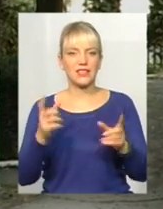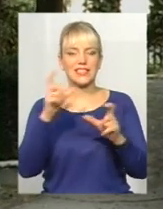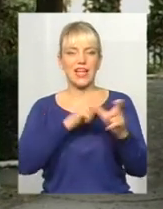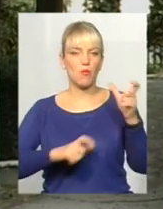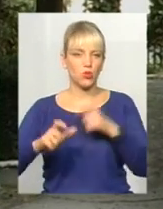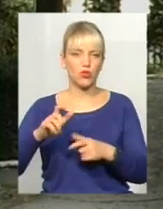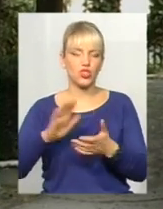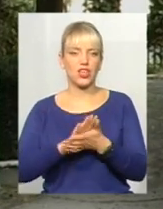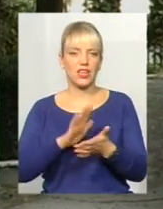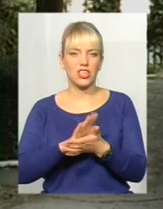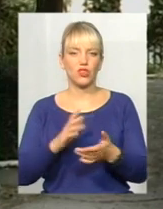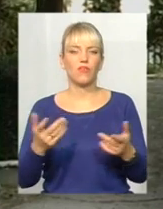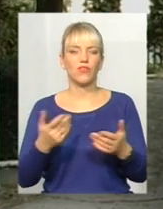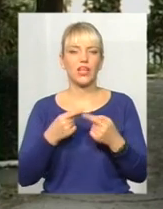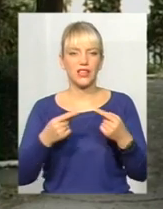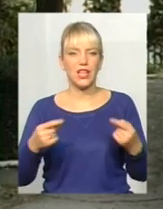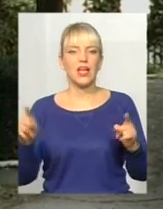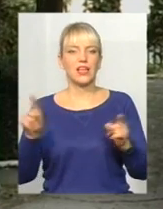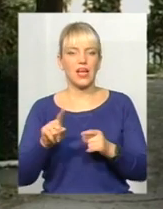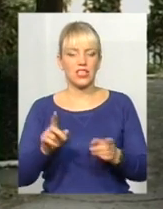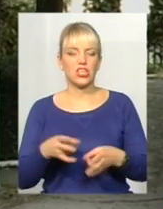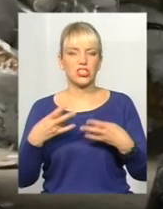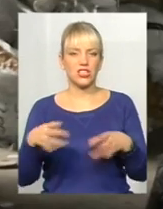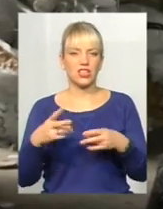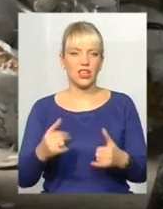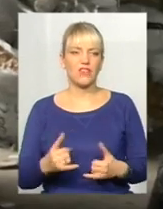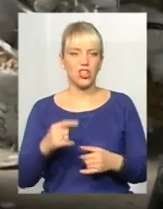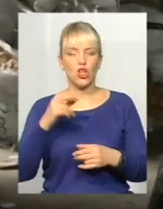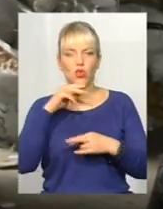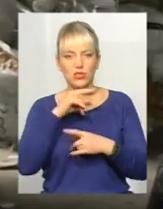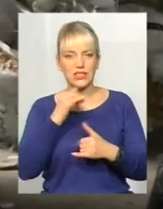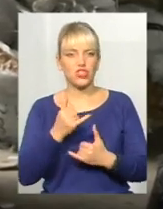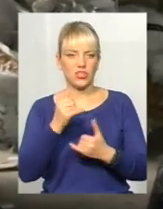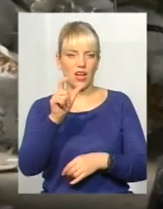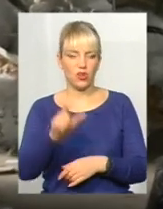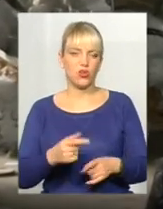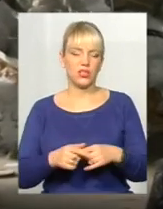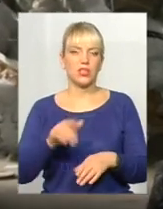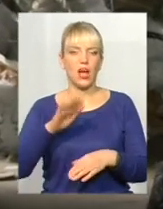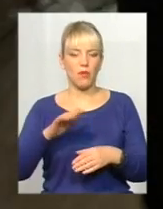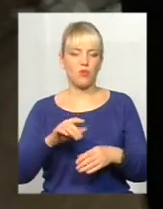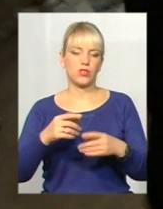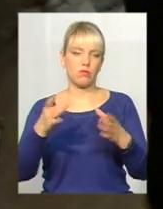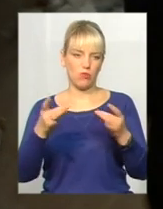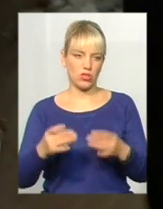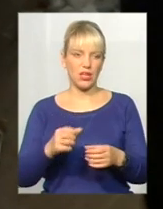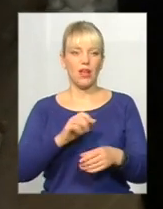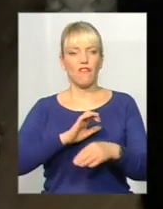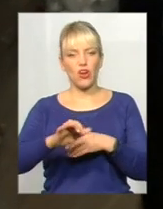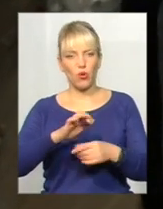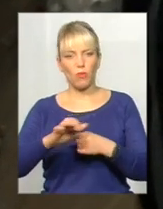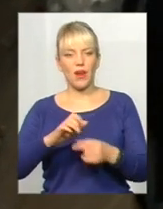дійсно шкідливі для довкілля і токсичні для льдини. Згодом з поліетилену знову виробляють поліетилен.